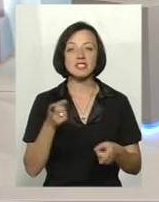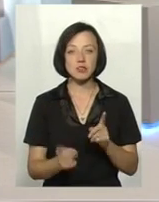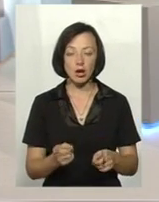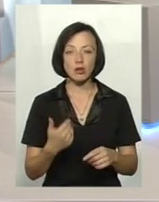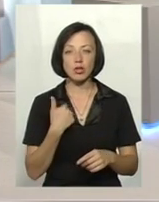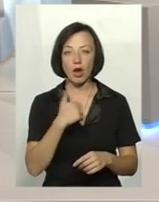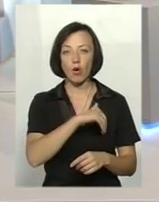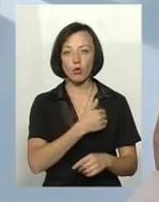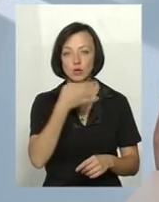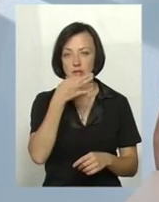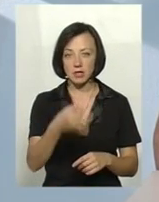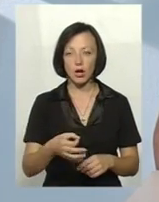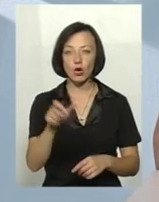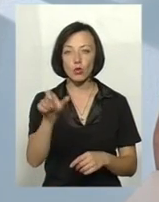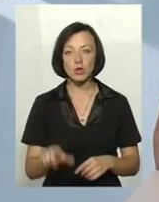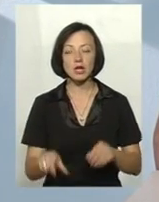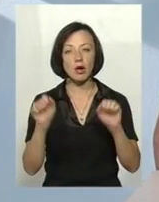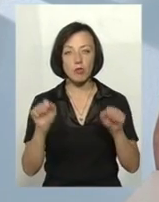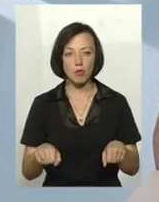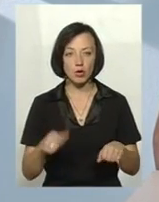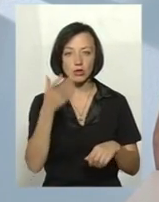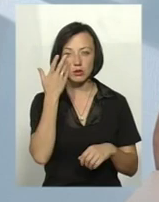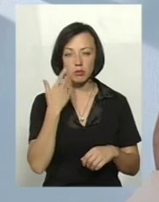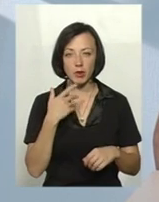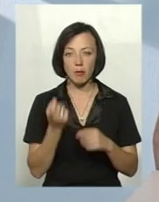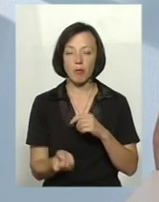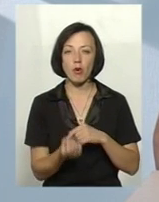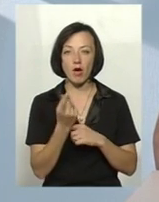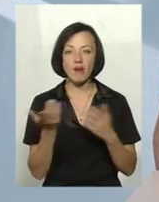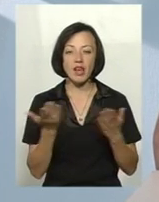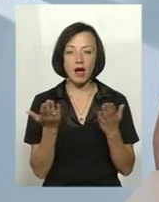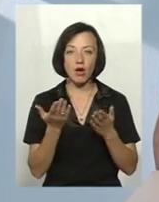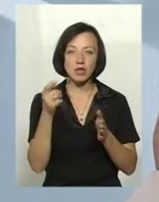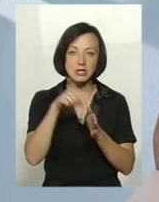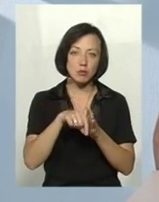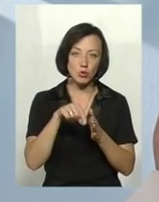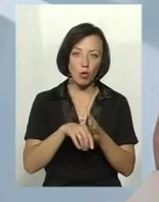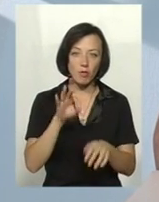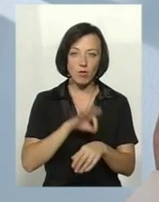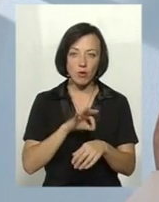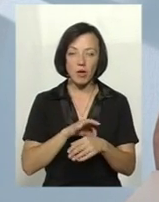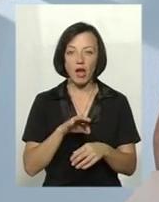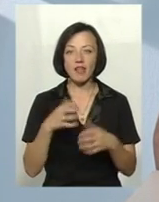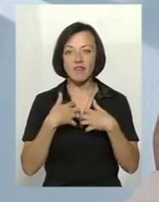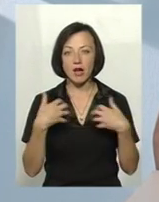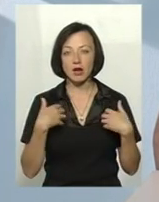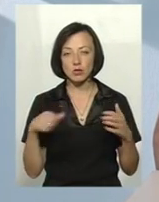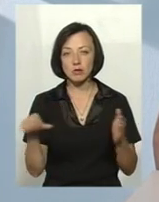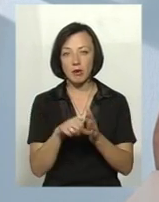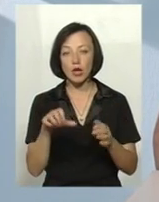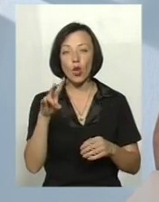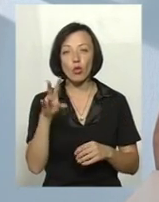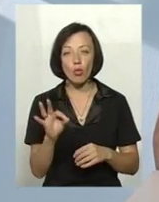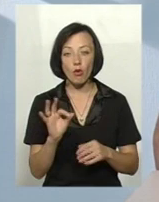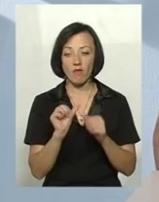я хочу сказати, що, звичайно, людина може при появі якихось симптомів, ще чогось тварину забити, але